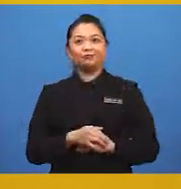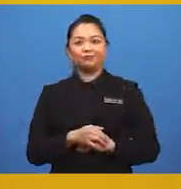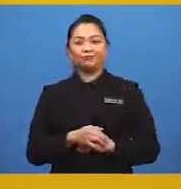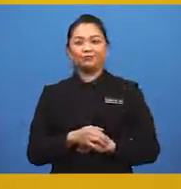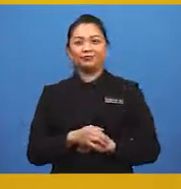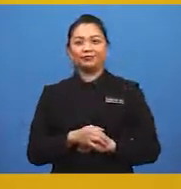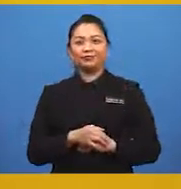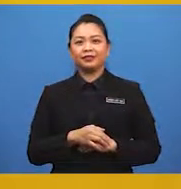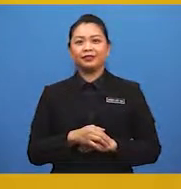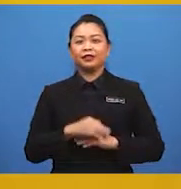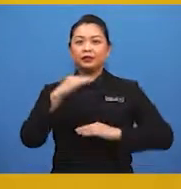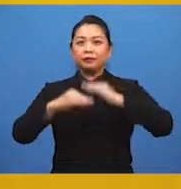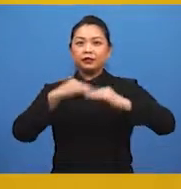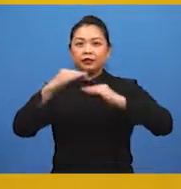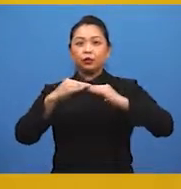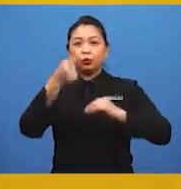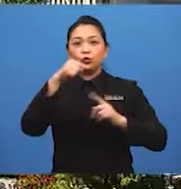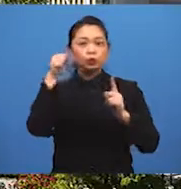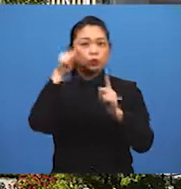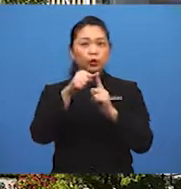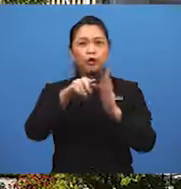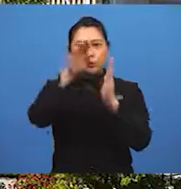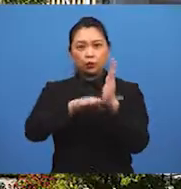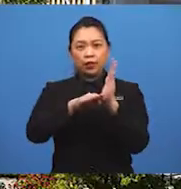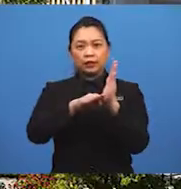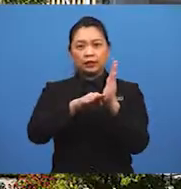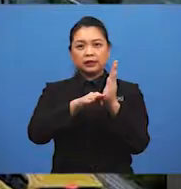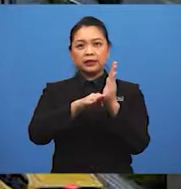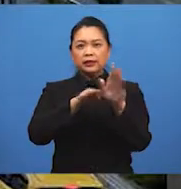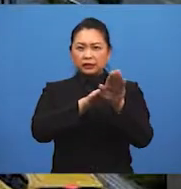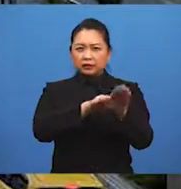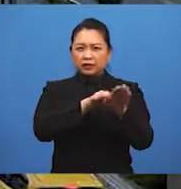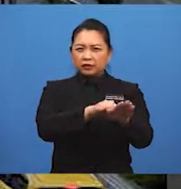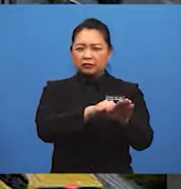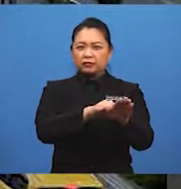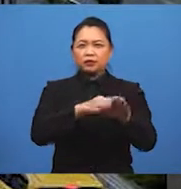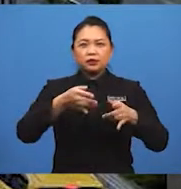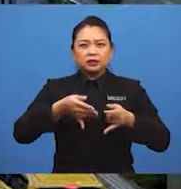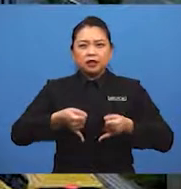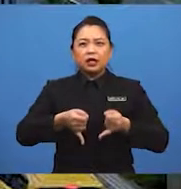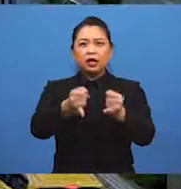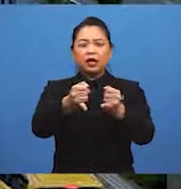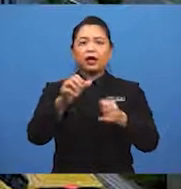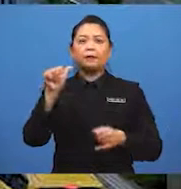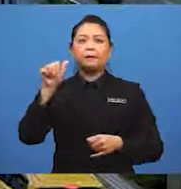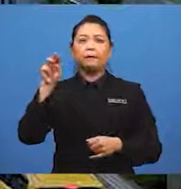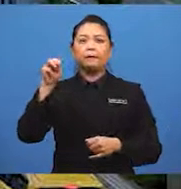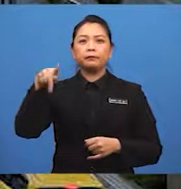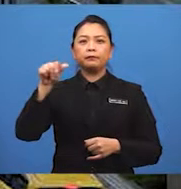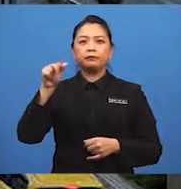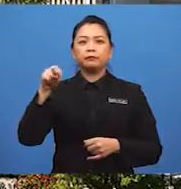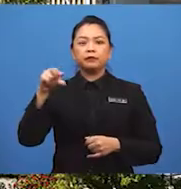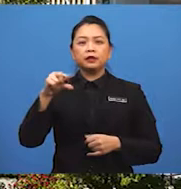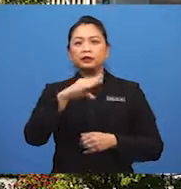Malaysia. Lebuh raya aklih dibina bertujuan untuk mengurangkan kesesakan di sepanjang jalan Ampang